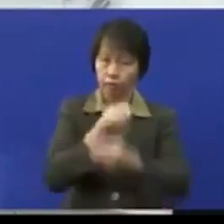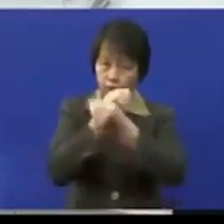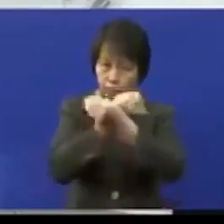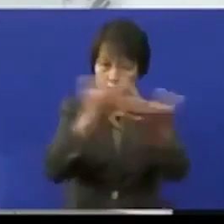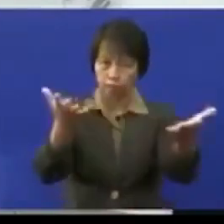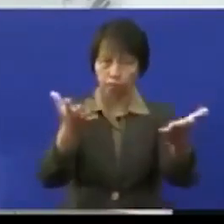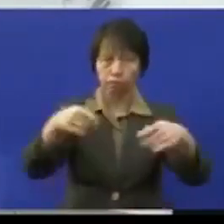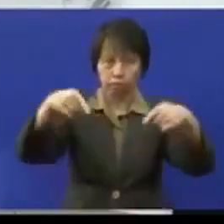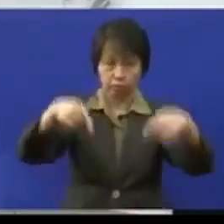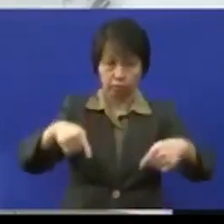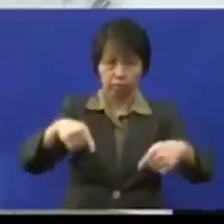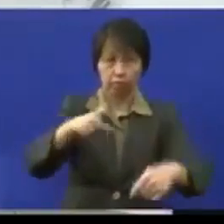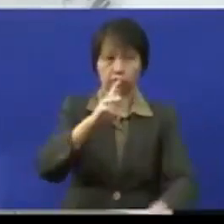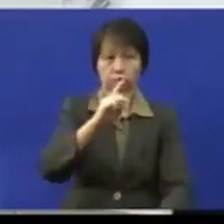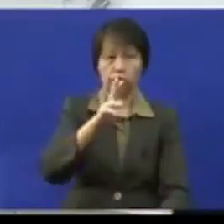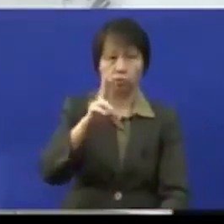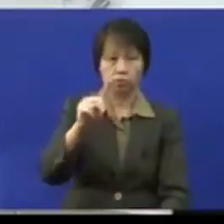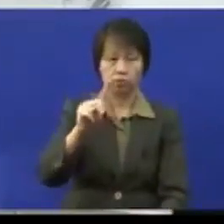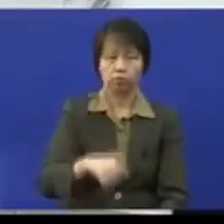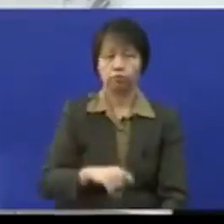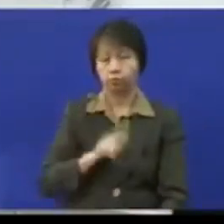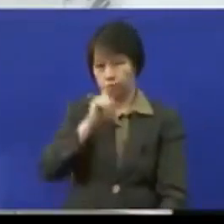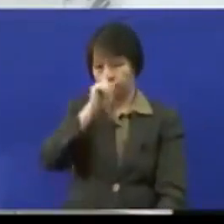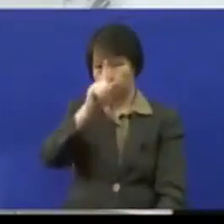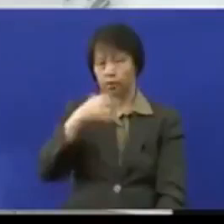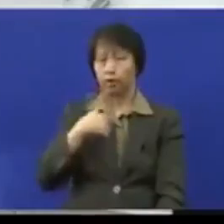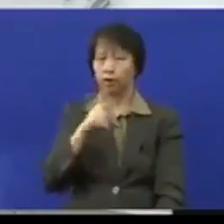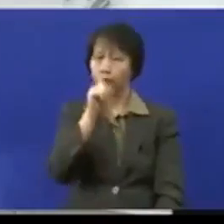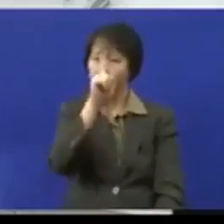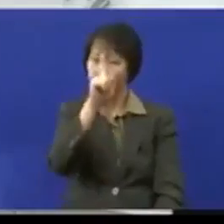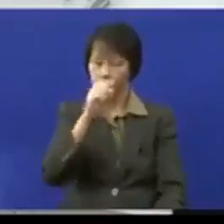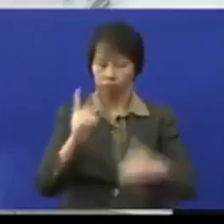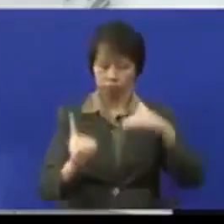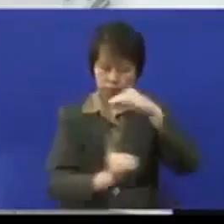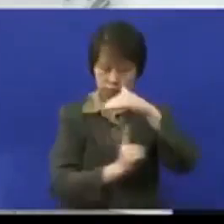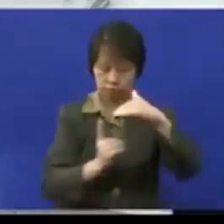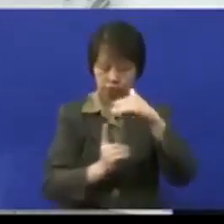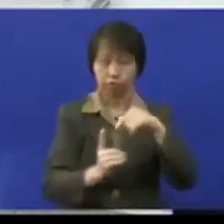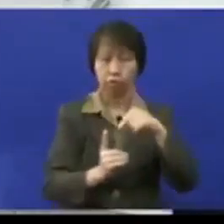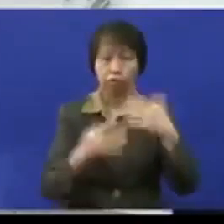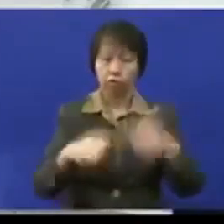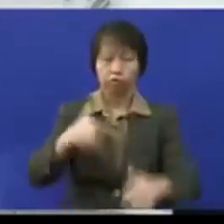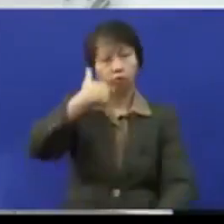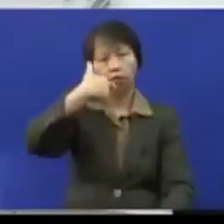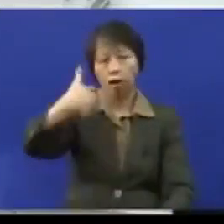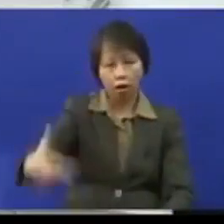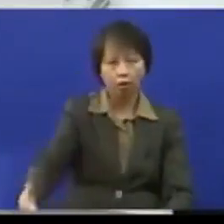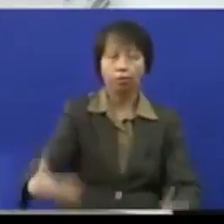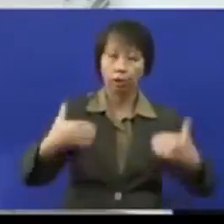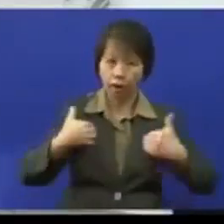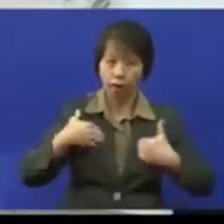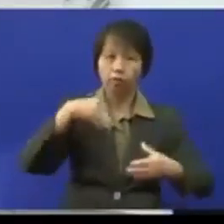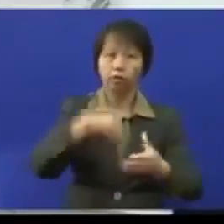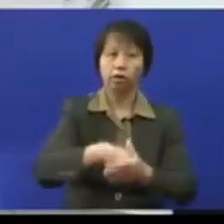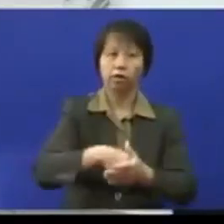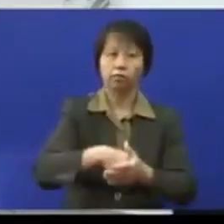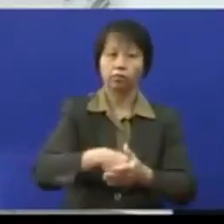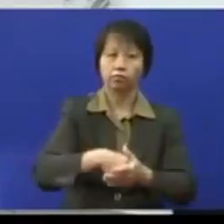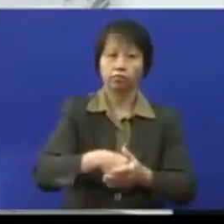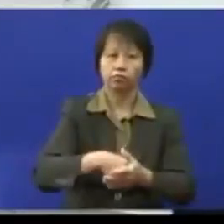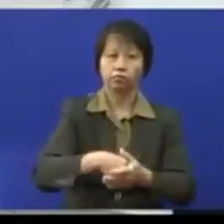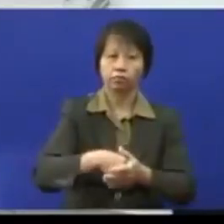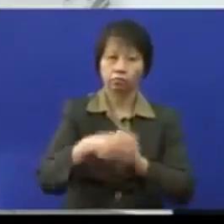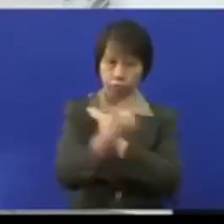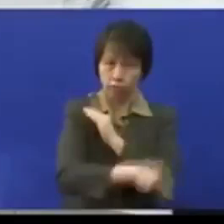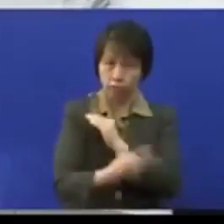ini bahawa sebenarnya ada satu dasar yang selama ini sudah lama ada dalam negara kita iaitu